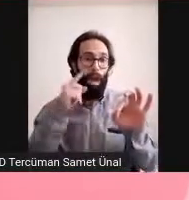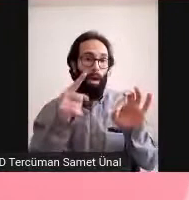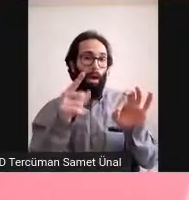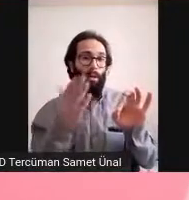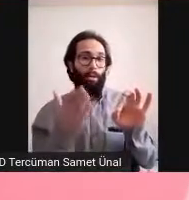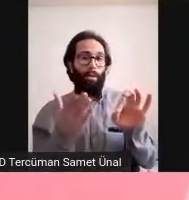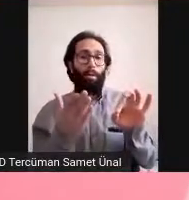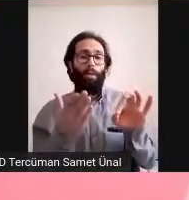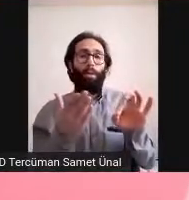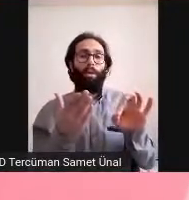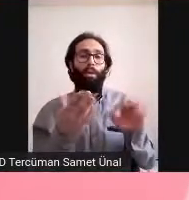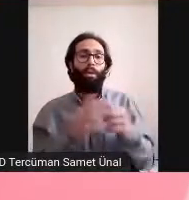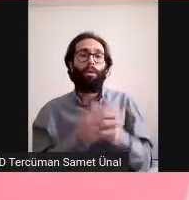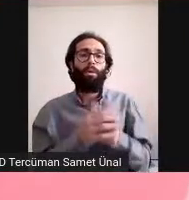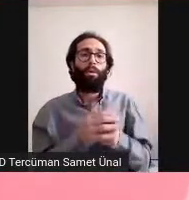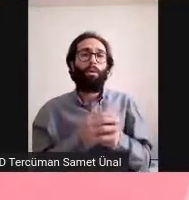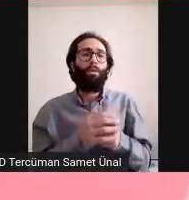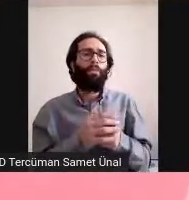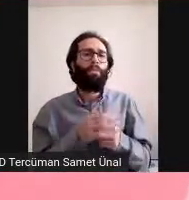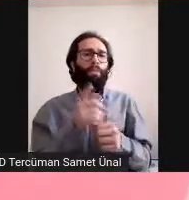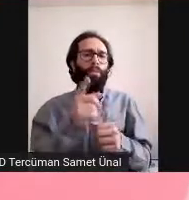postmortem bir doku.